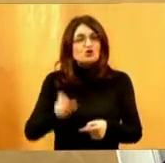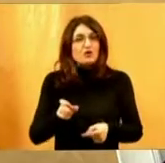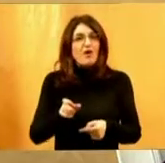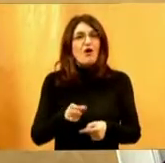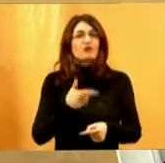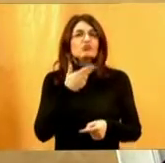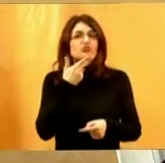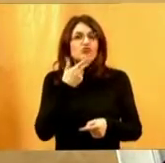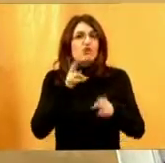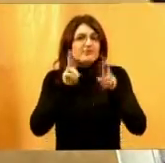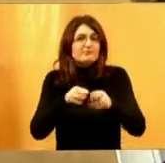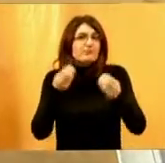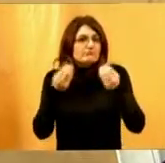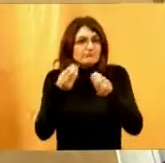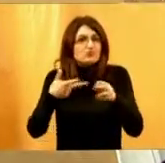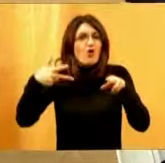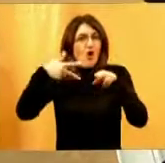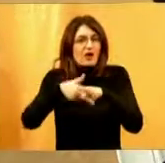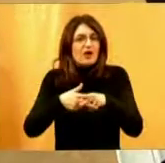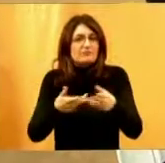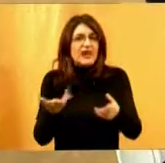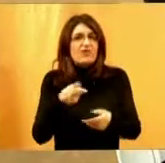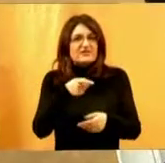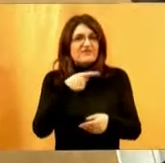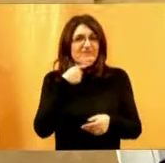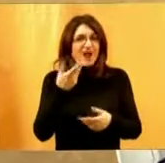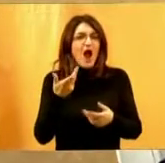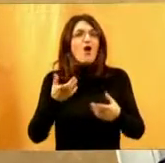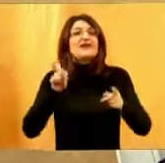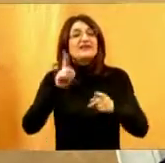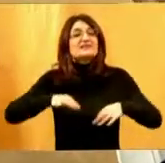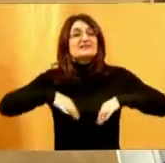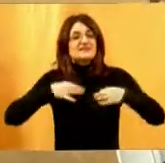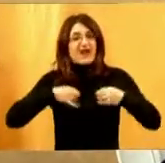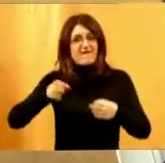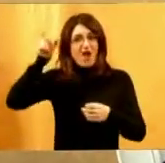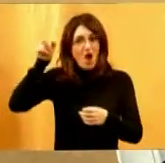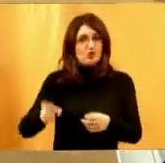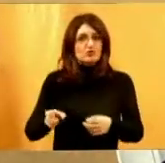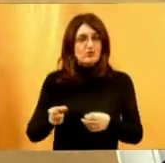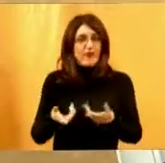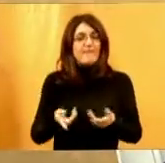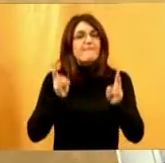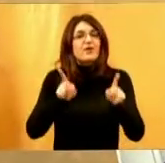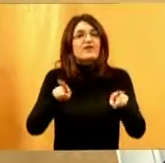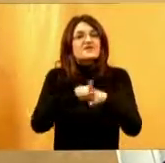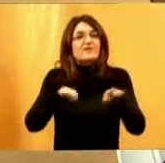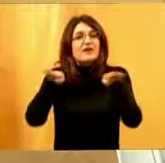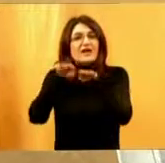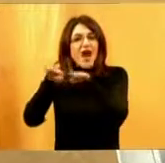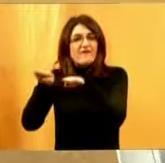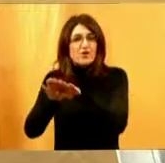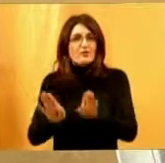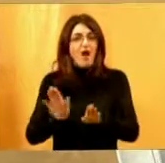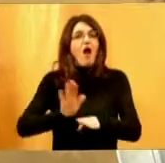ograničenjima i ono kako ste vi rekli nazovimo zdravih osoba, prema tome moramo imati ravnopravne mogućnosti.